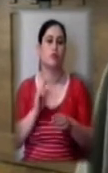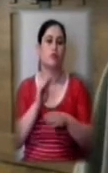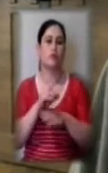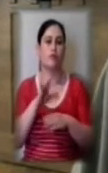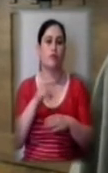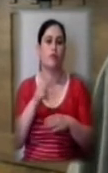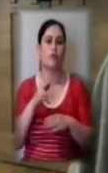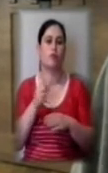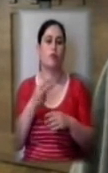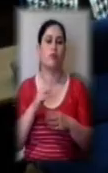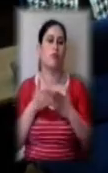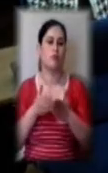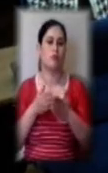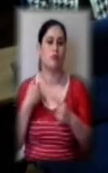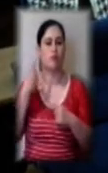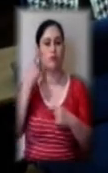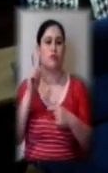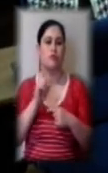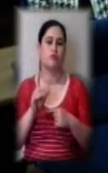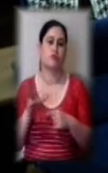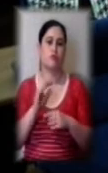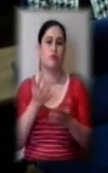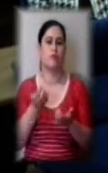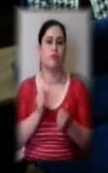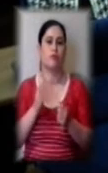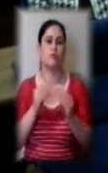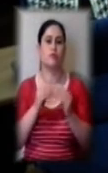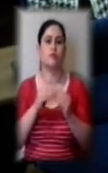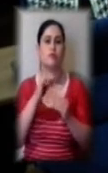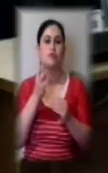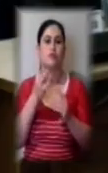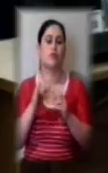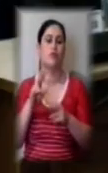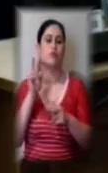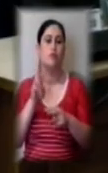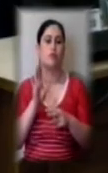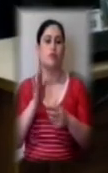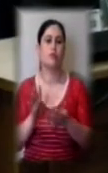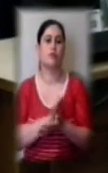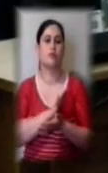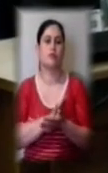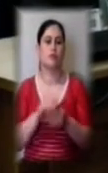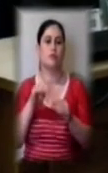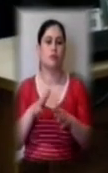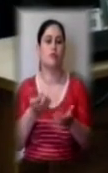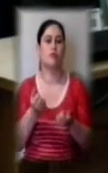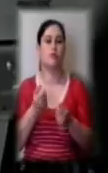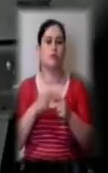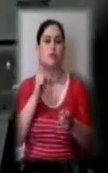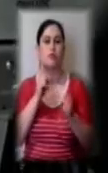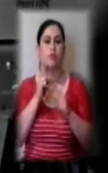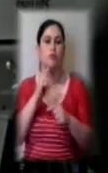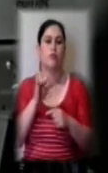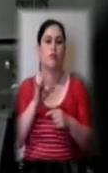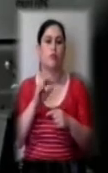катери. Але думаю, що ми оперативно їх виприємо. 10 червня проїзд у тролейбусах буде безплатним. Грішення прийняли на засіданні виконкому сьогодні.